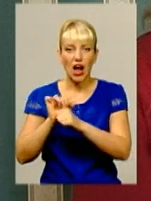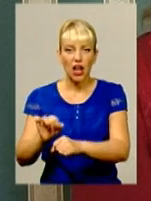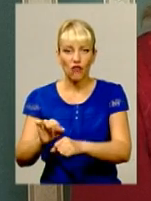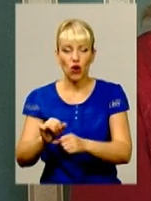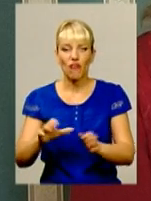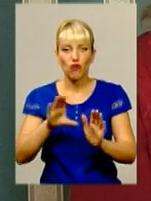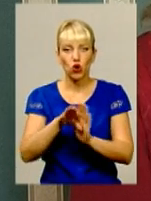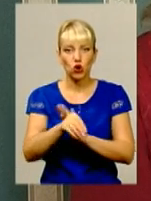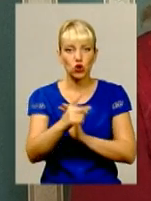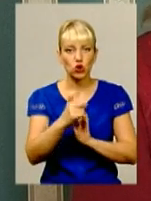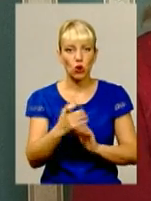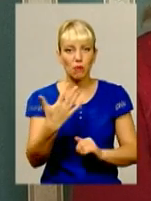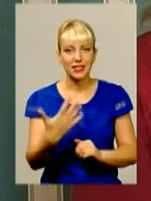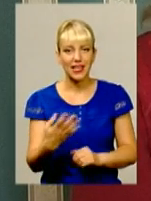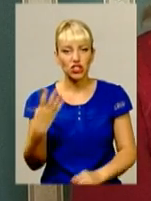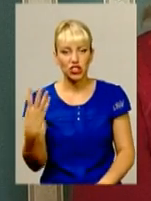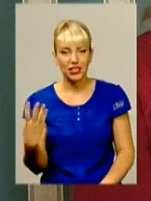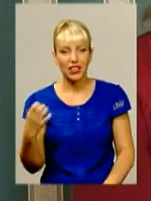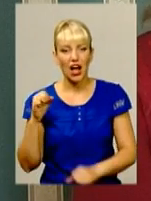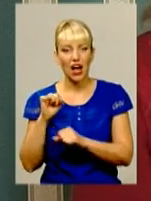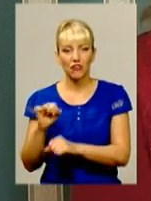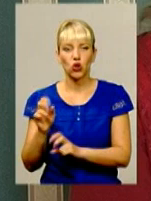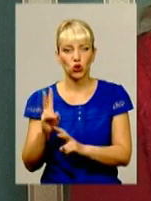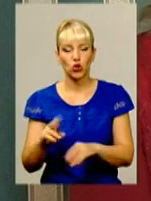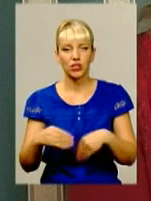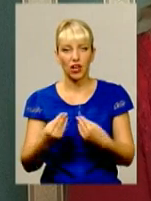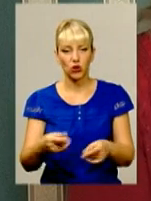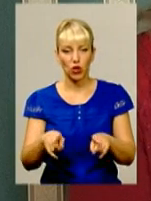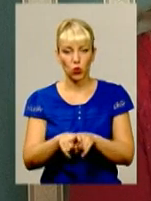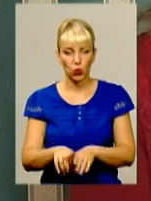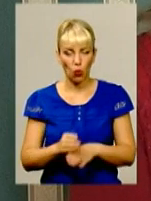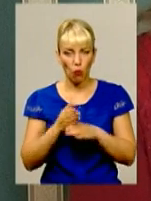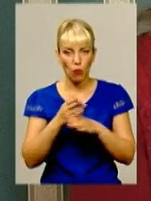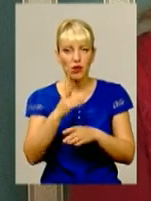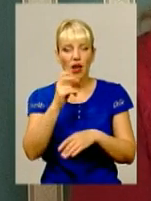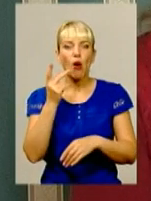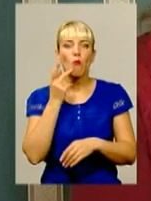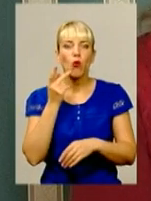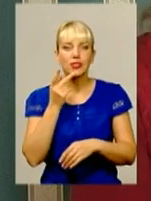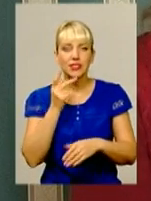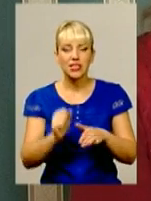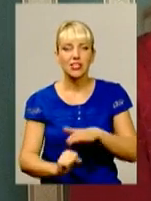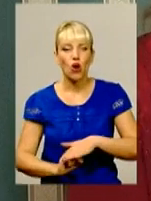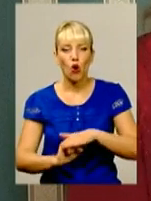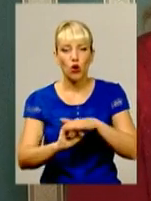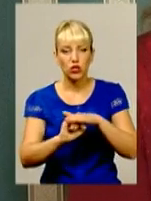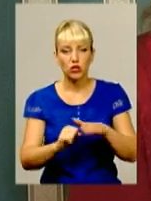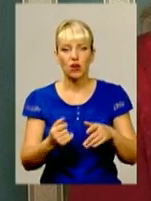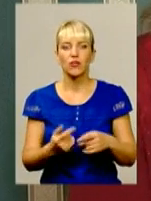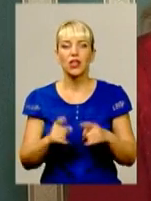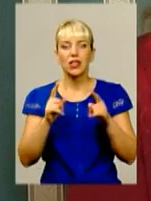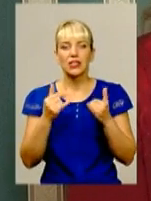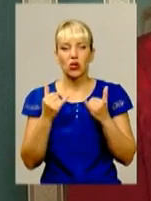154 адвокати, які надають таку допомогу на постійній основі. До речі, якраз зараз